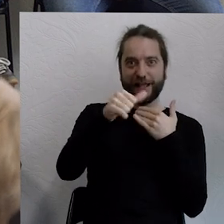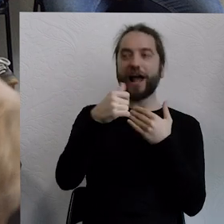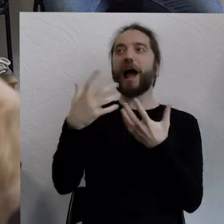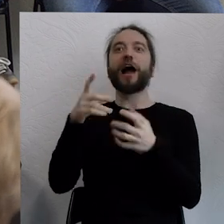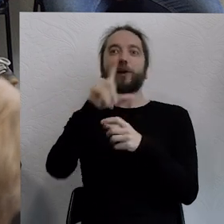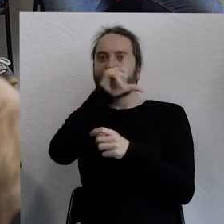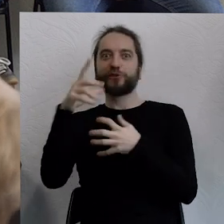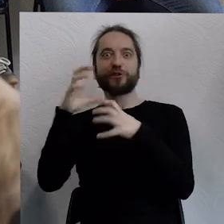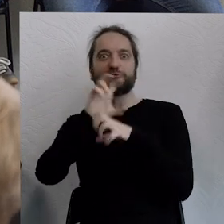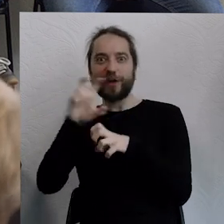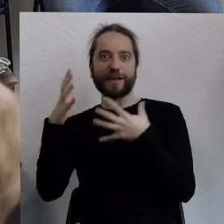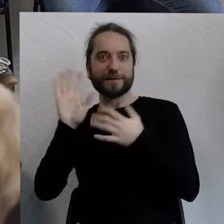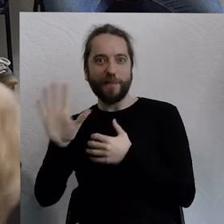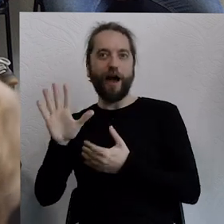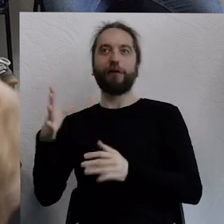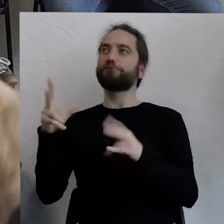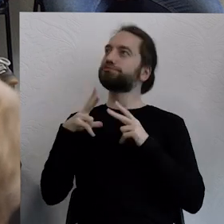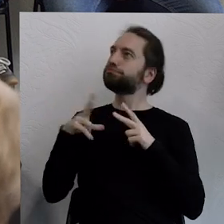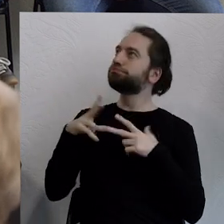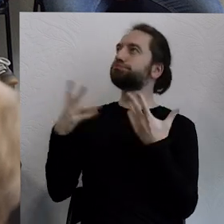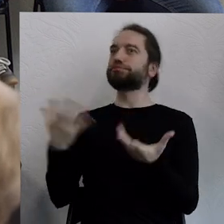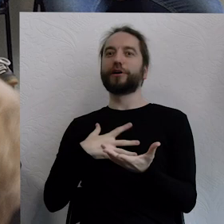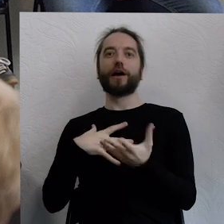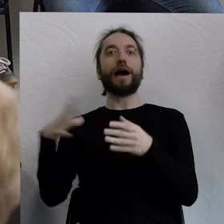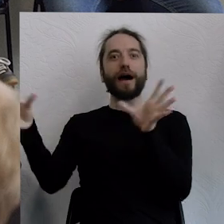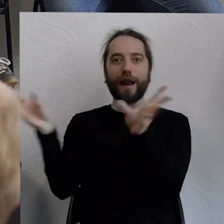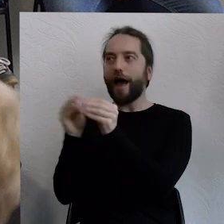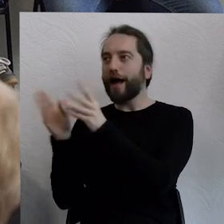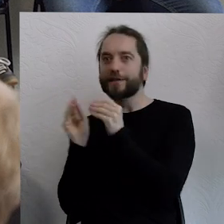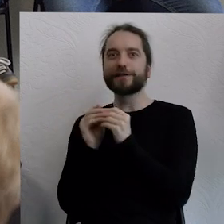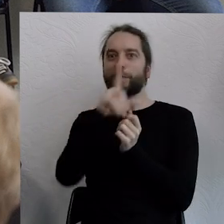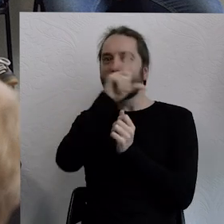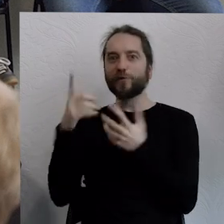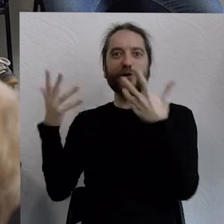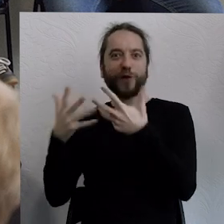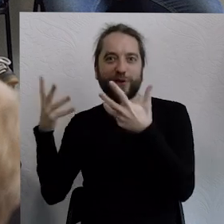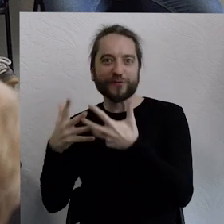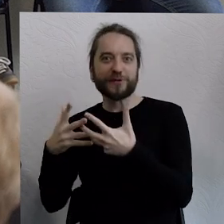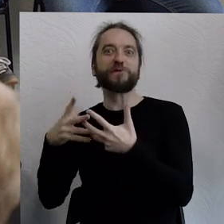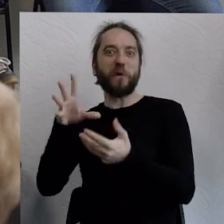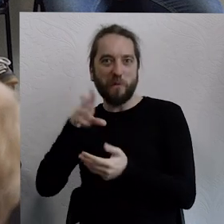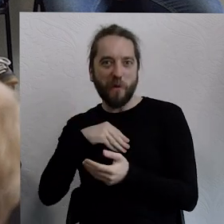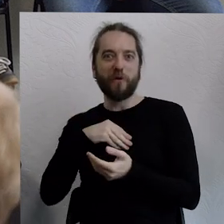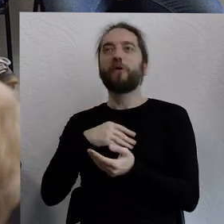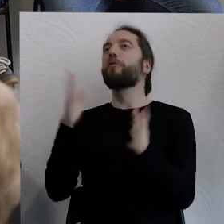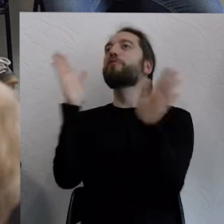czasu na odpoczynek, mają mnóstwo czasu dla bliskich, więc spędzają dużo czasu też na łonie natury.